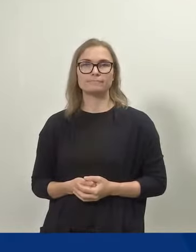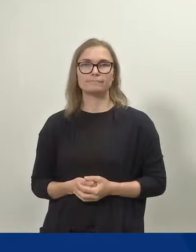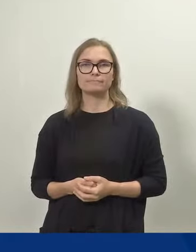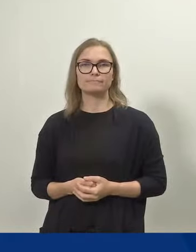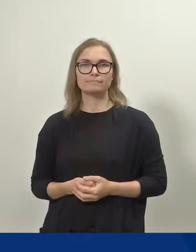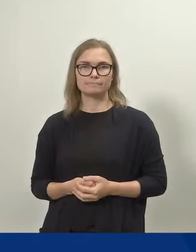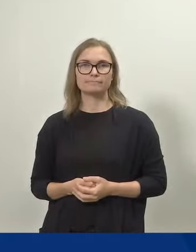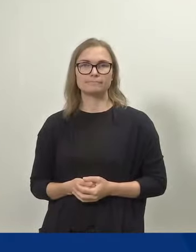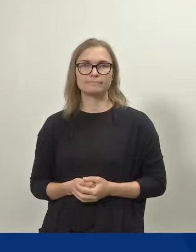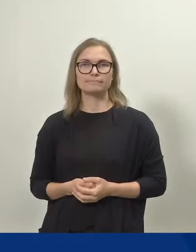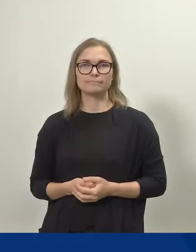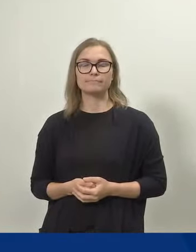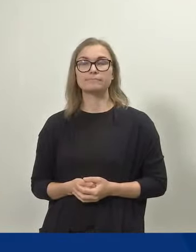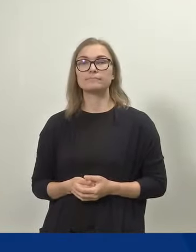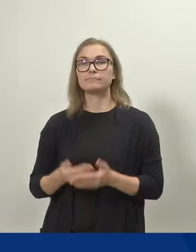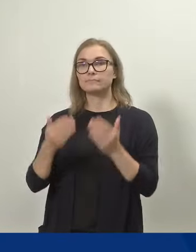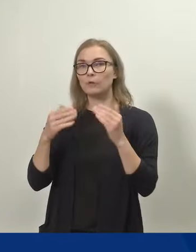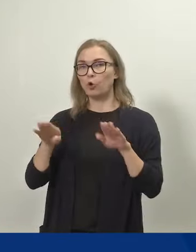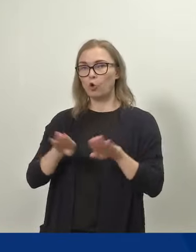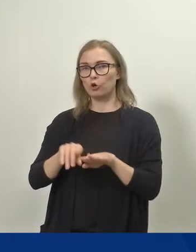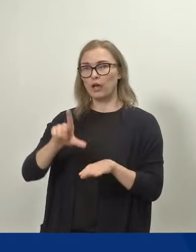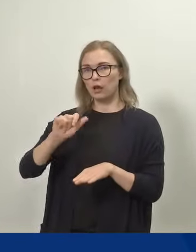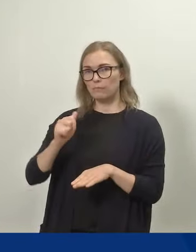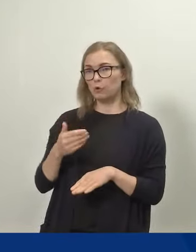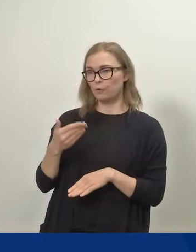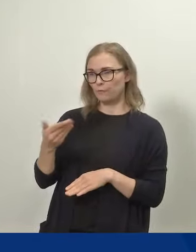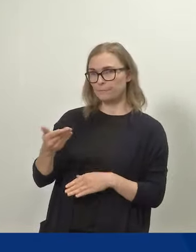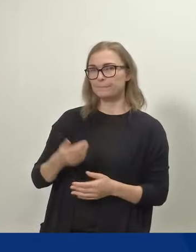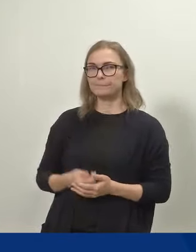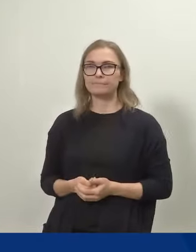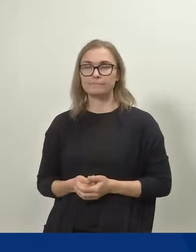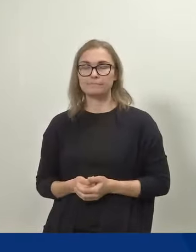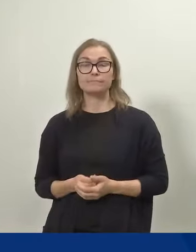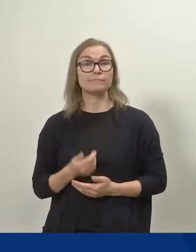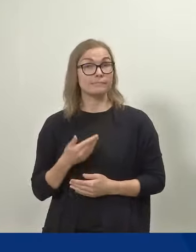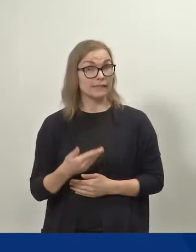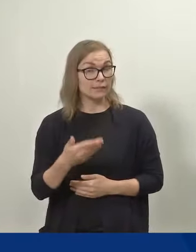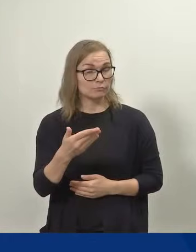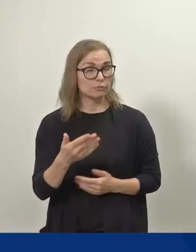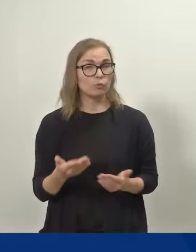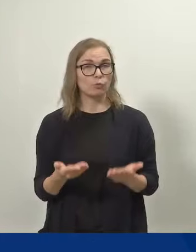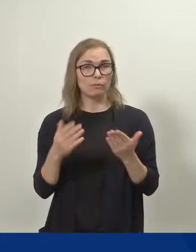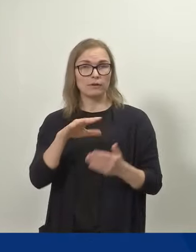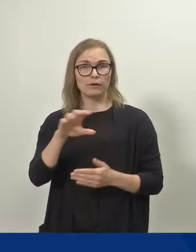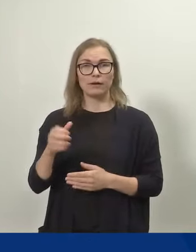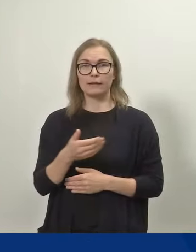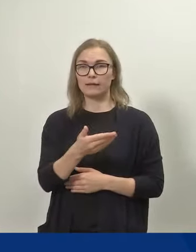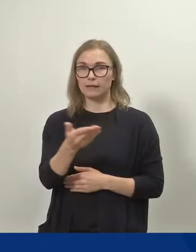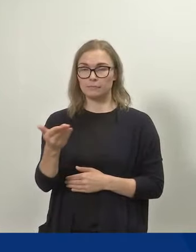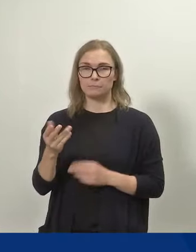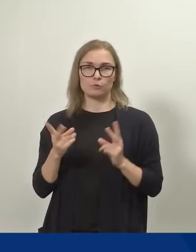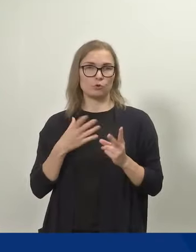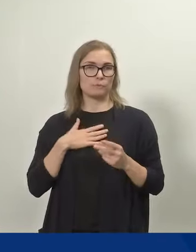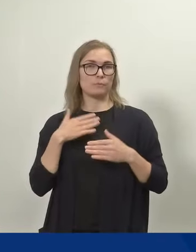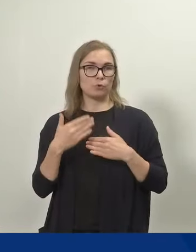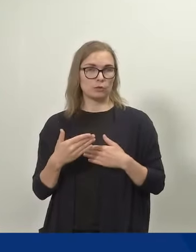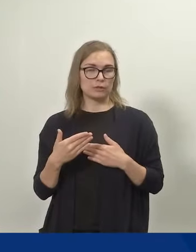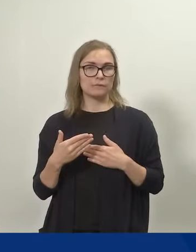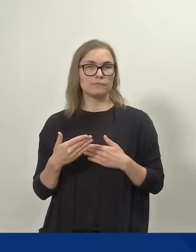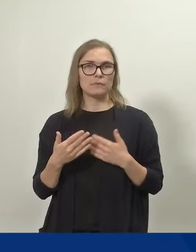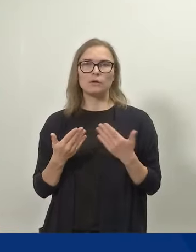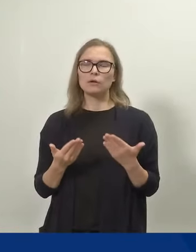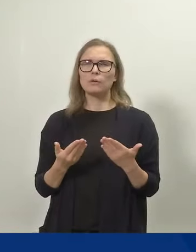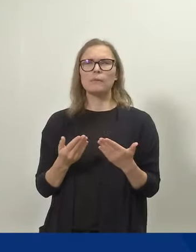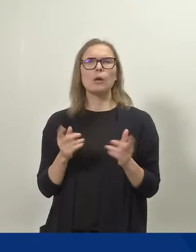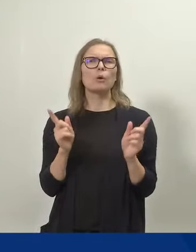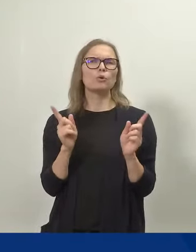Ja seuraavaksi Eeva Ojala, ole hyvä. Kiitos ja huomenta vaan kaikille munkin puolesta. Ihan